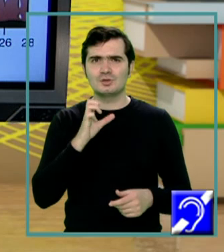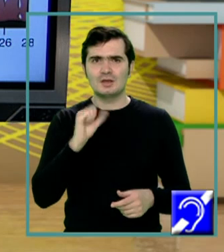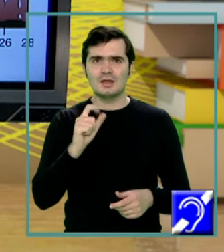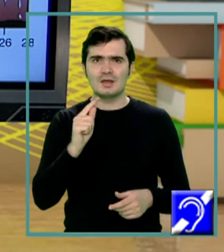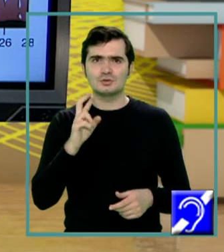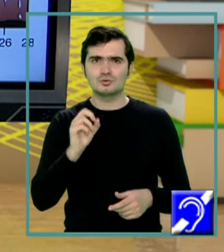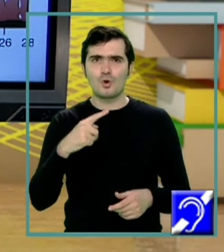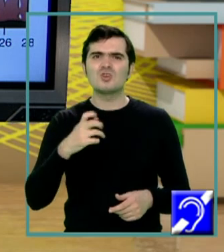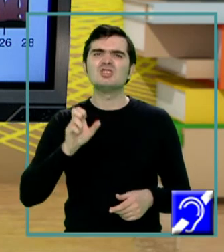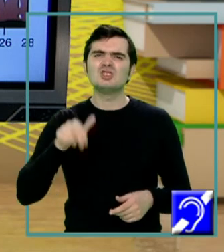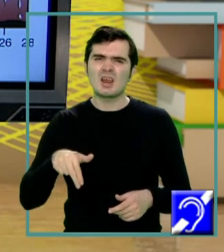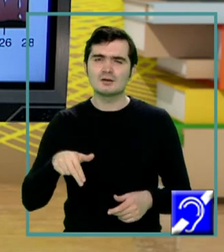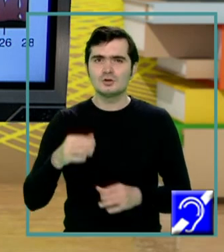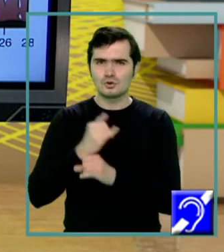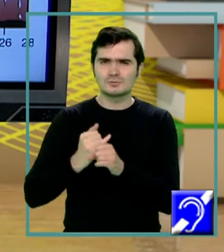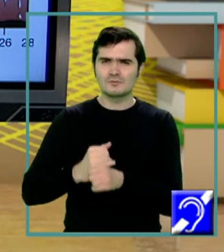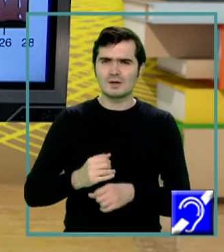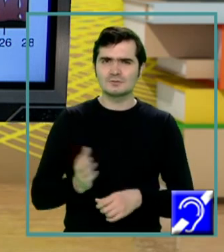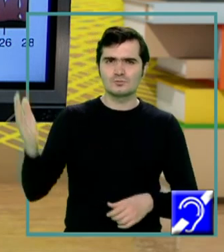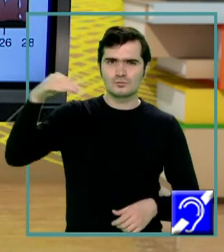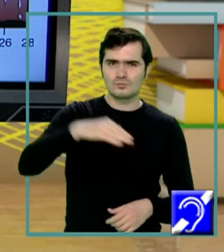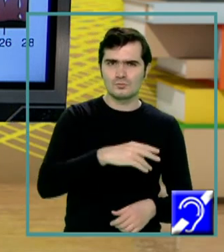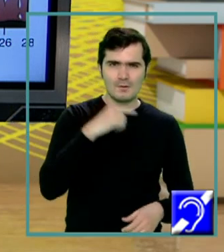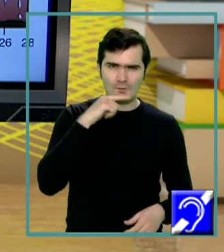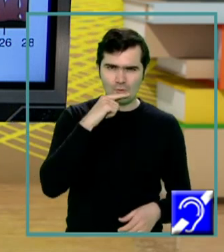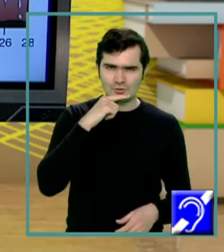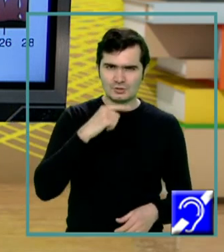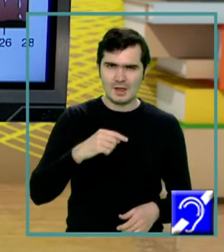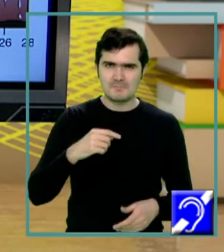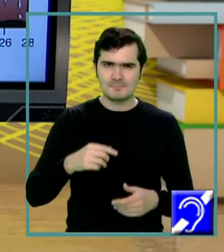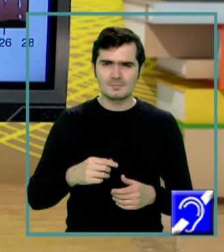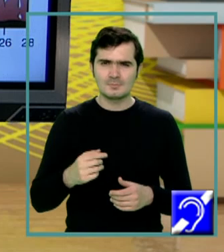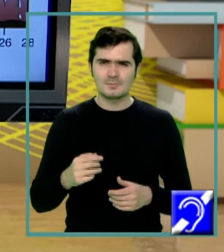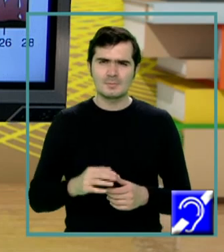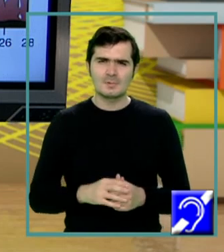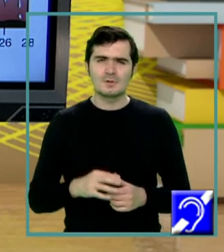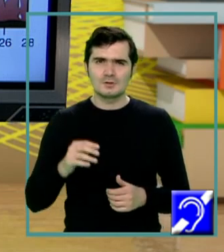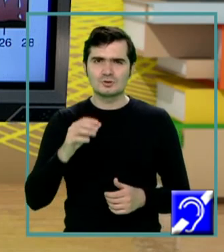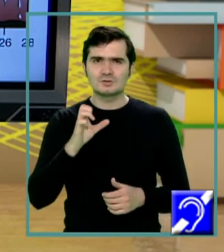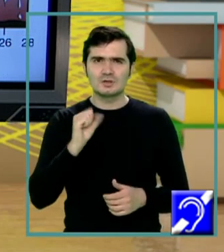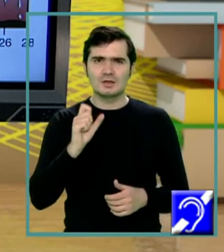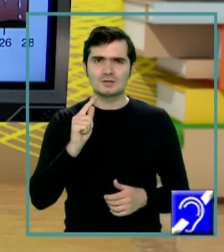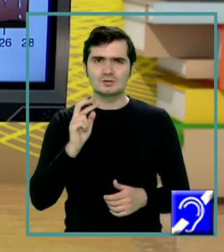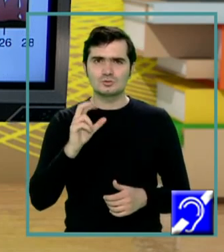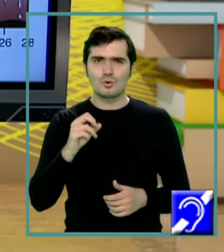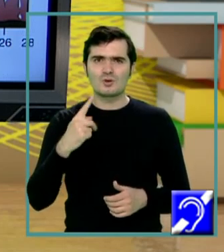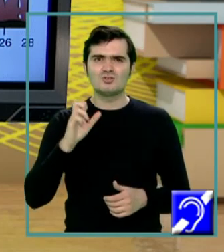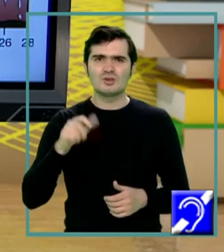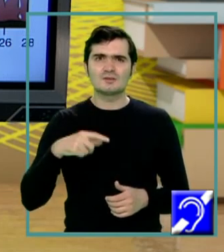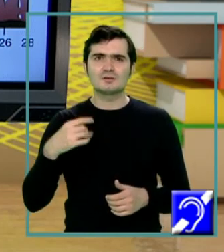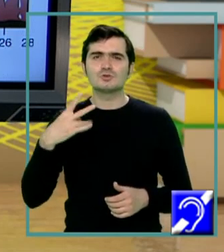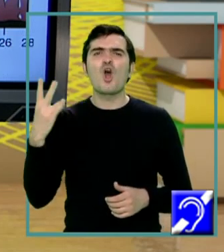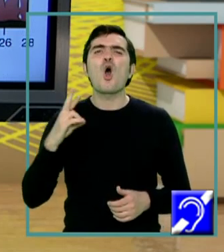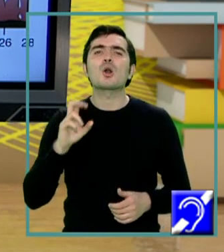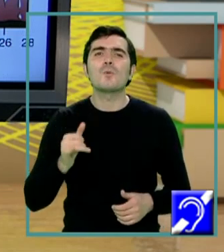Observați curba roșie, cât de ridicată este, aproape de ovulație, estrogenii fiind hormonii sexual femeiești,